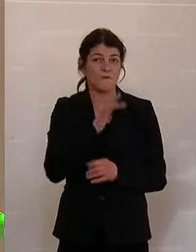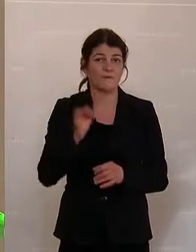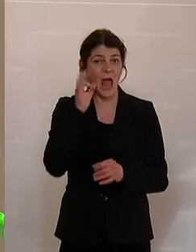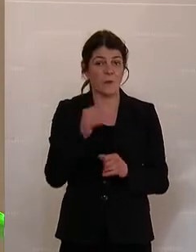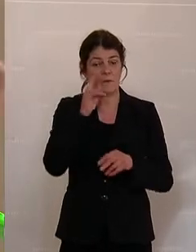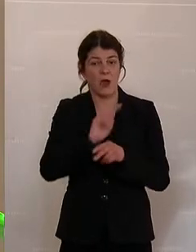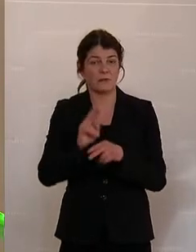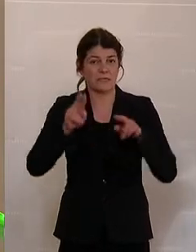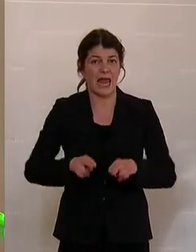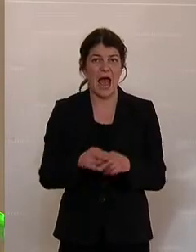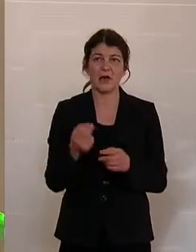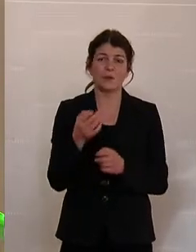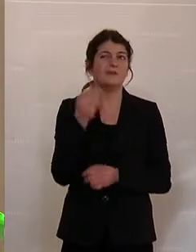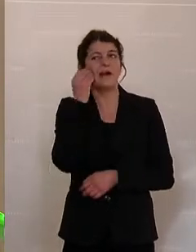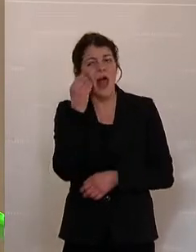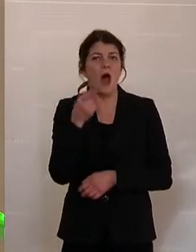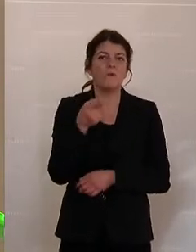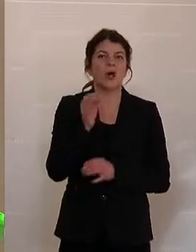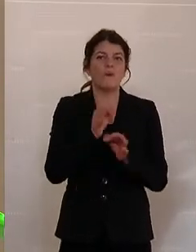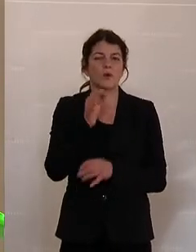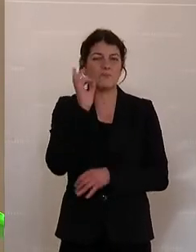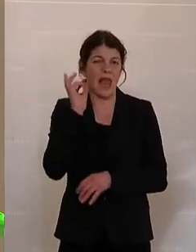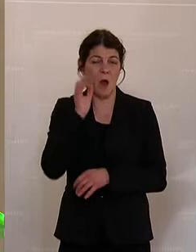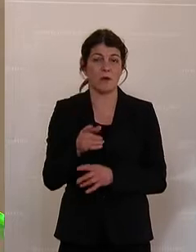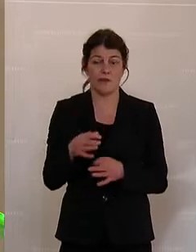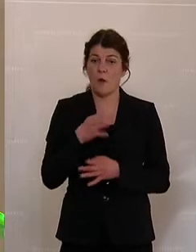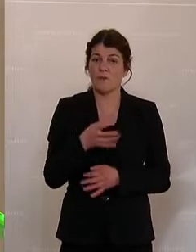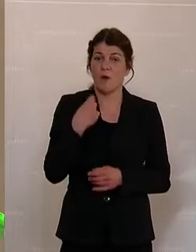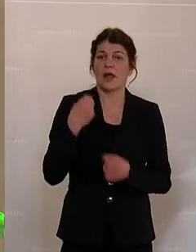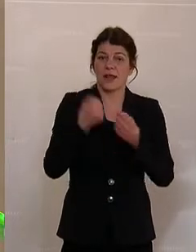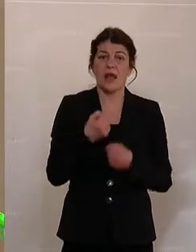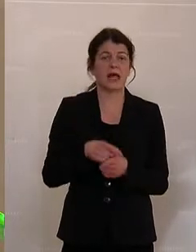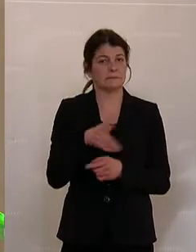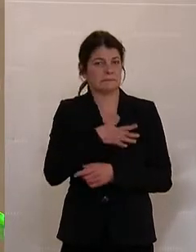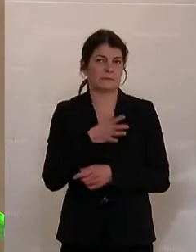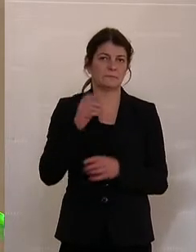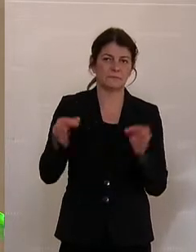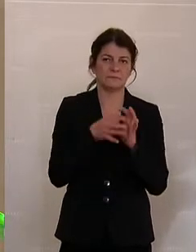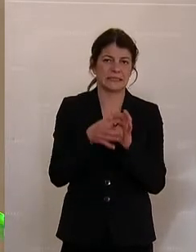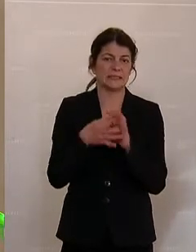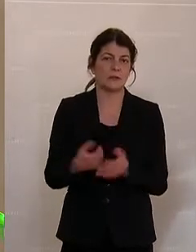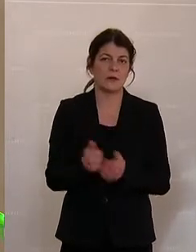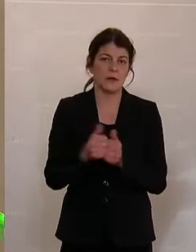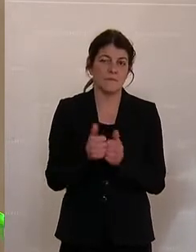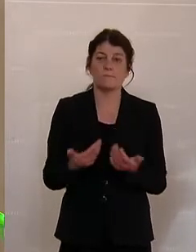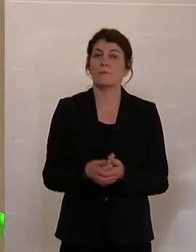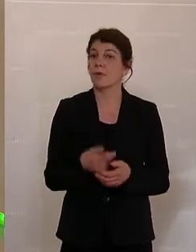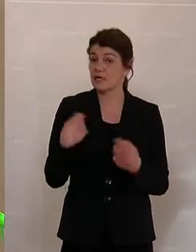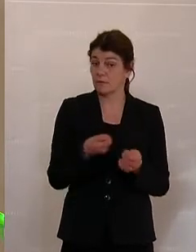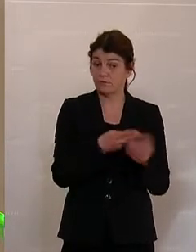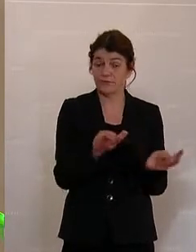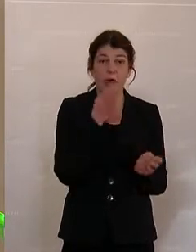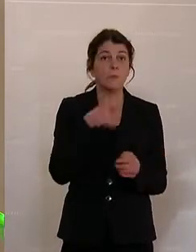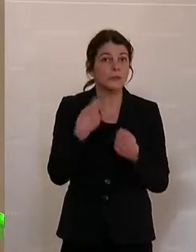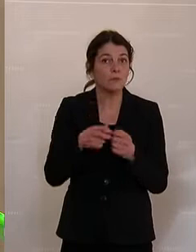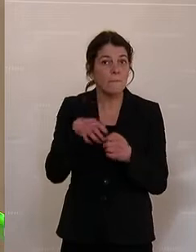Aufsichtsrat oder vermeintliche Quotenfrau, wir haben das Opfer von Gewalt in einer toxischen Beziehung. All diese Frauen gibt es und daneben gibt es noch ganz